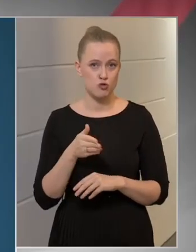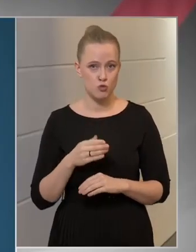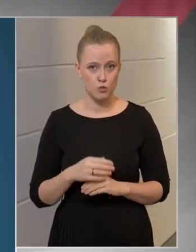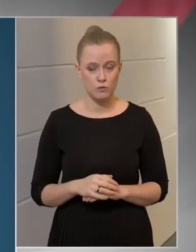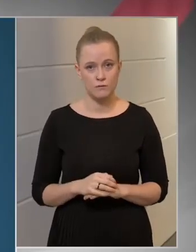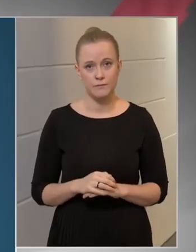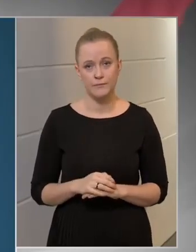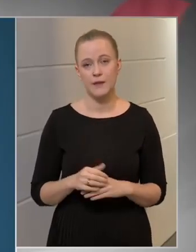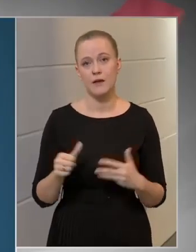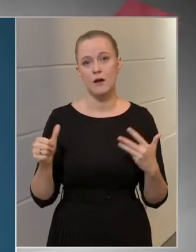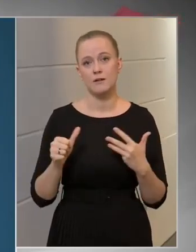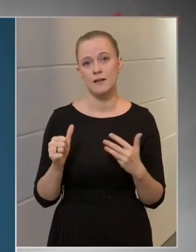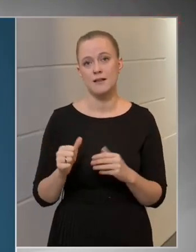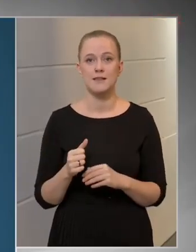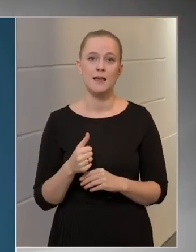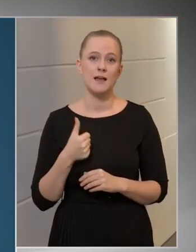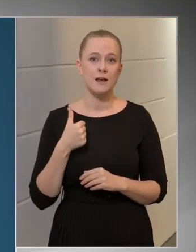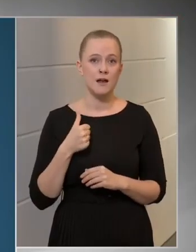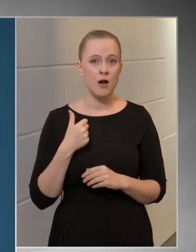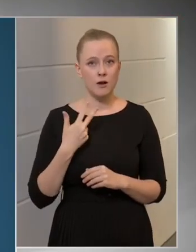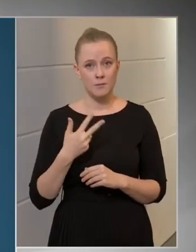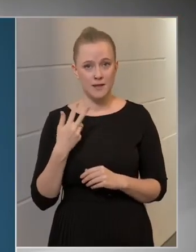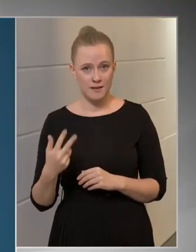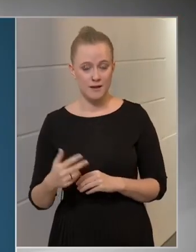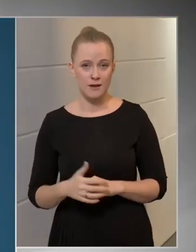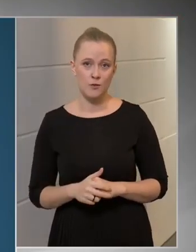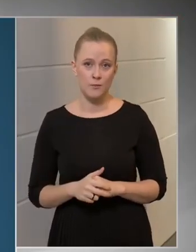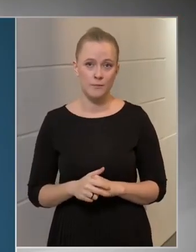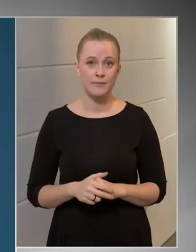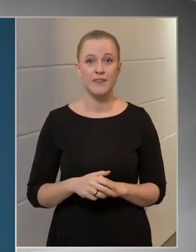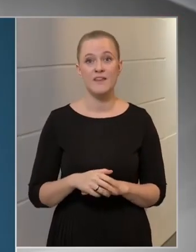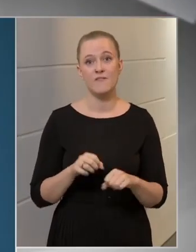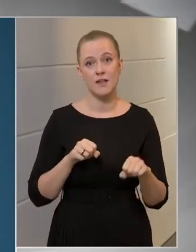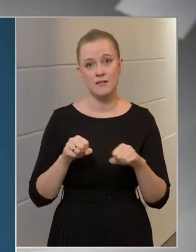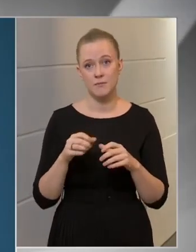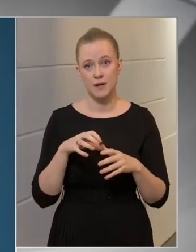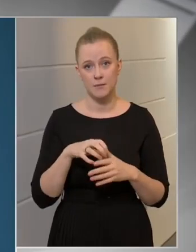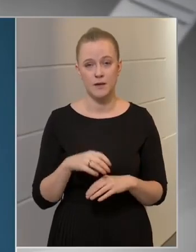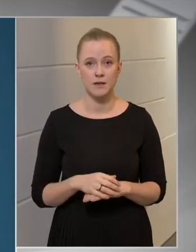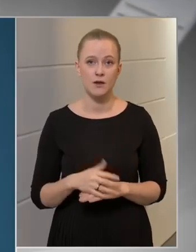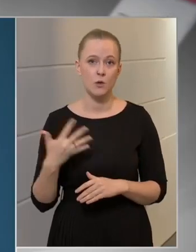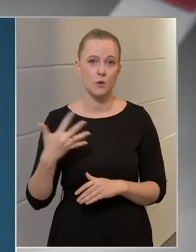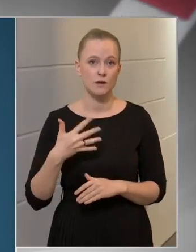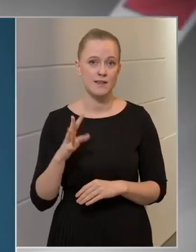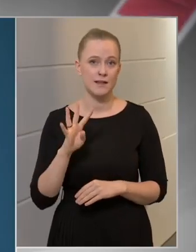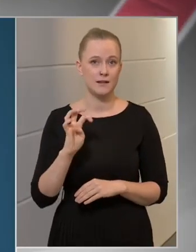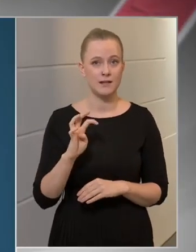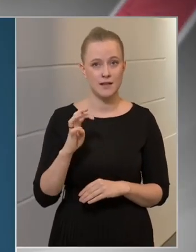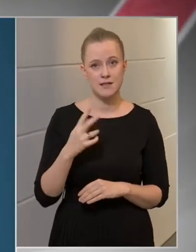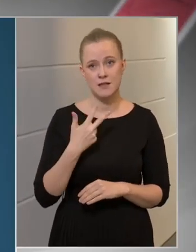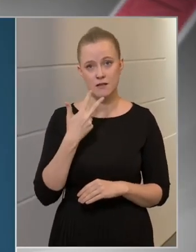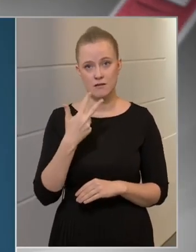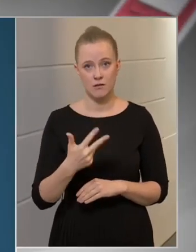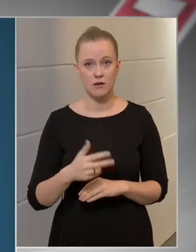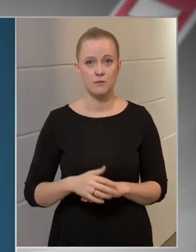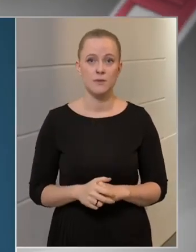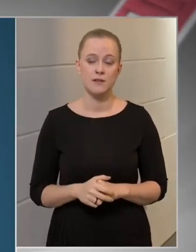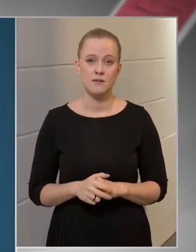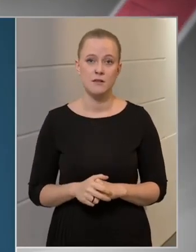6133, Veszprém megye 5430,